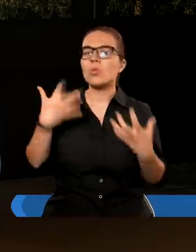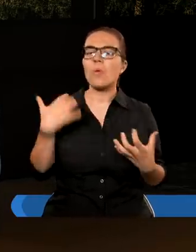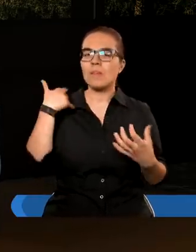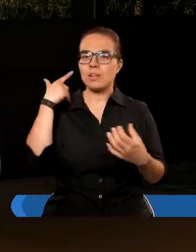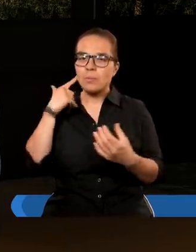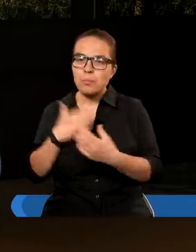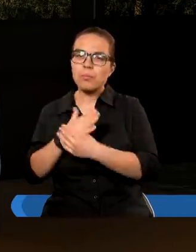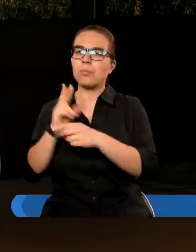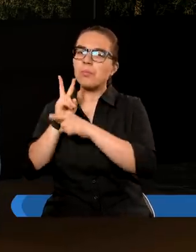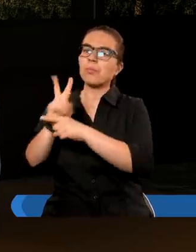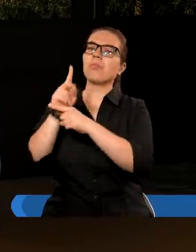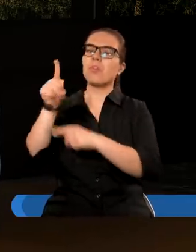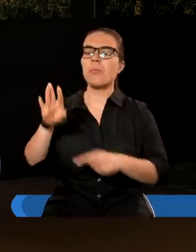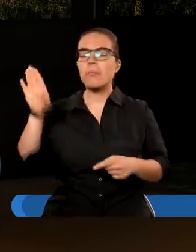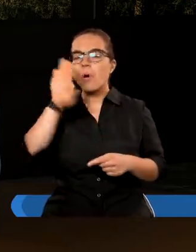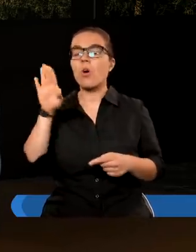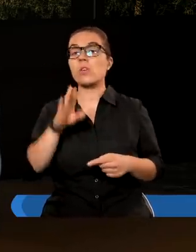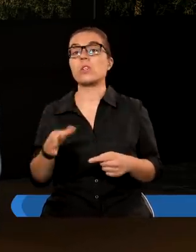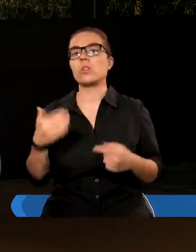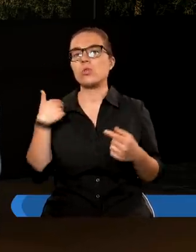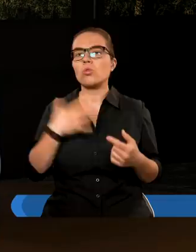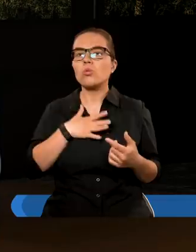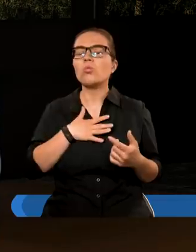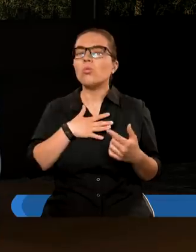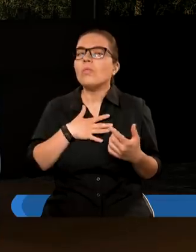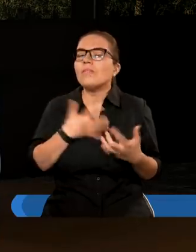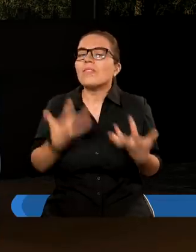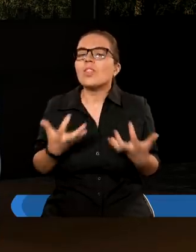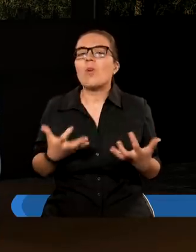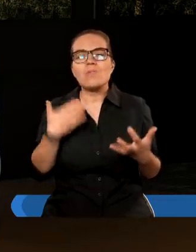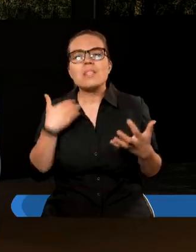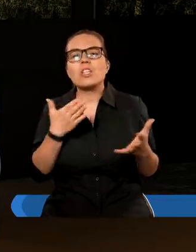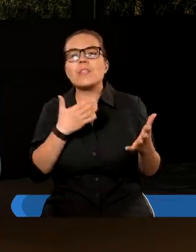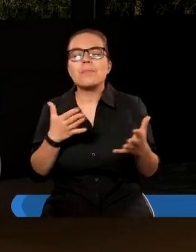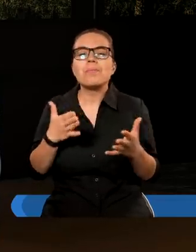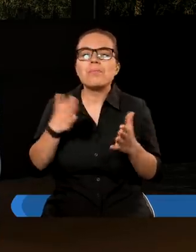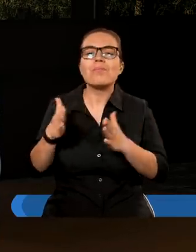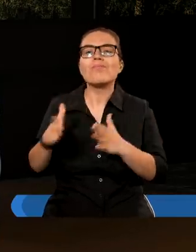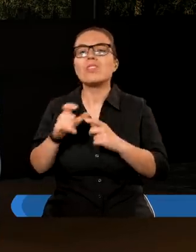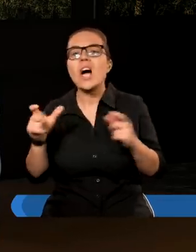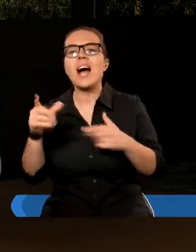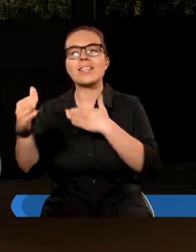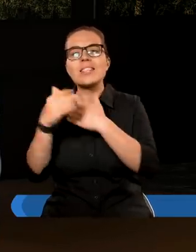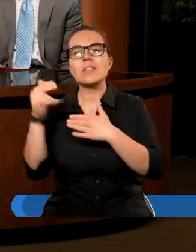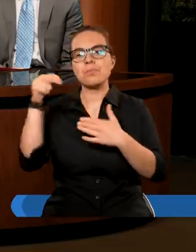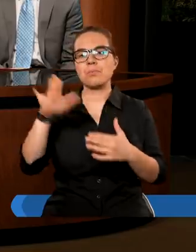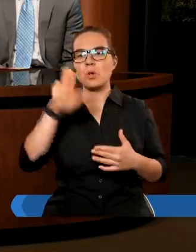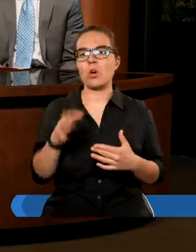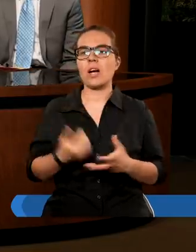posłuszni Bogu, którzy tęsknią za Nim, że wyczekują tego przyjścia, na pewno będzie w jakiś sposób chciał tych ludzi odciągnąć od Chrystusa.